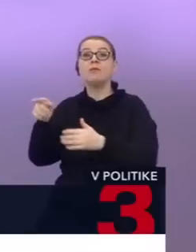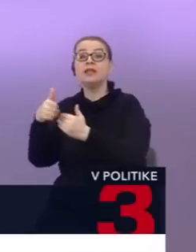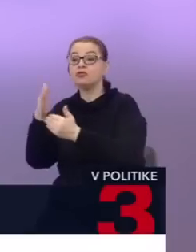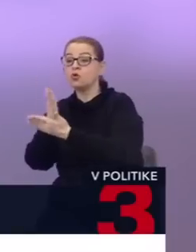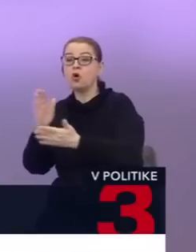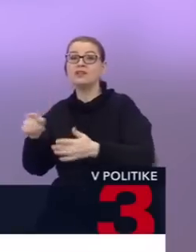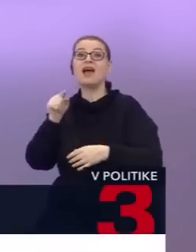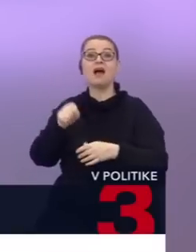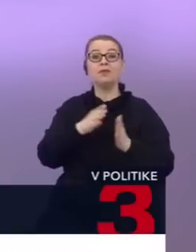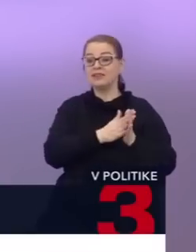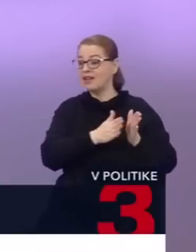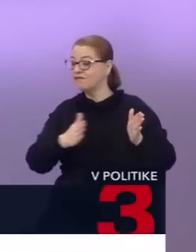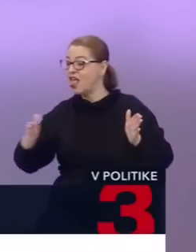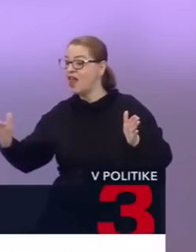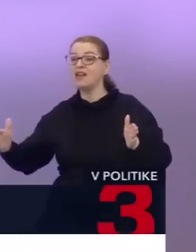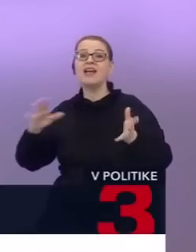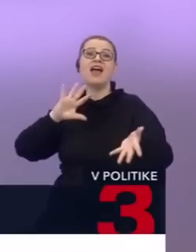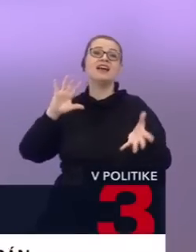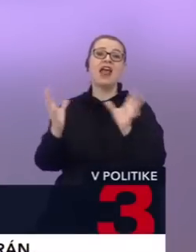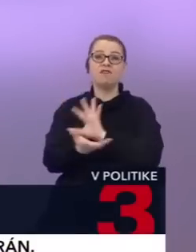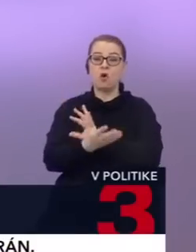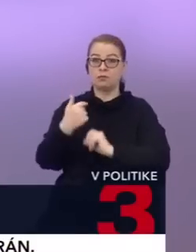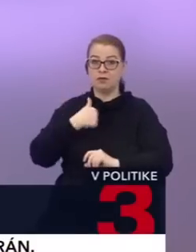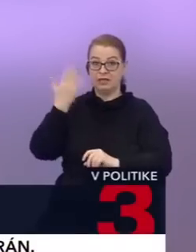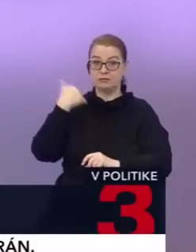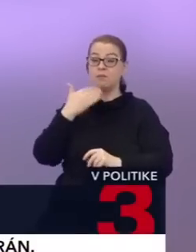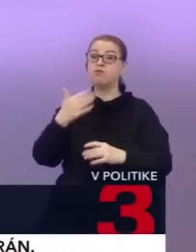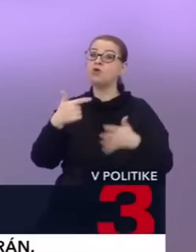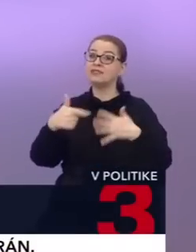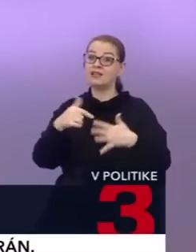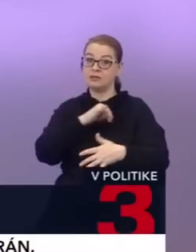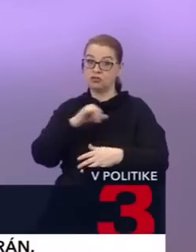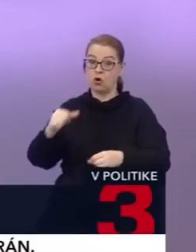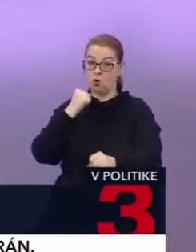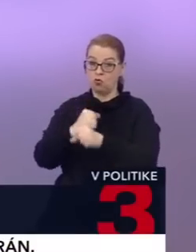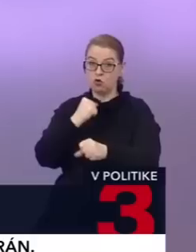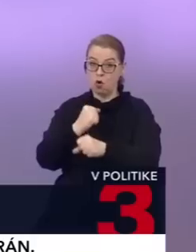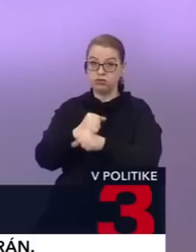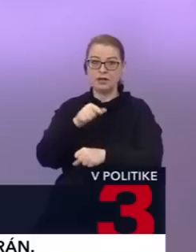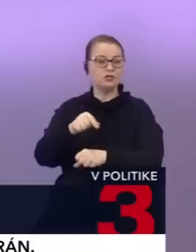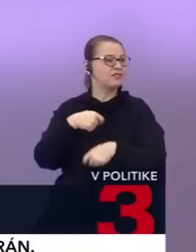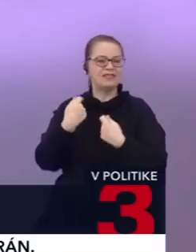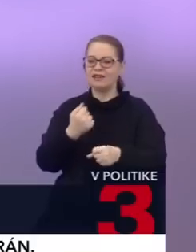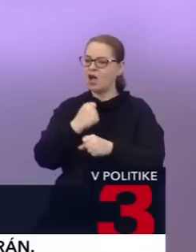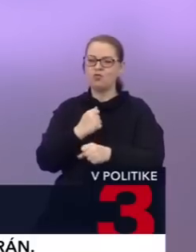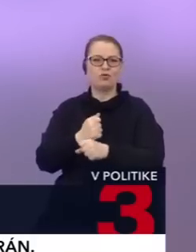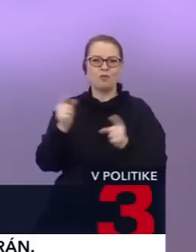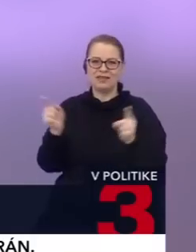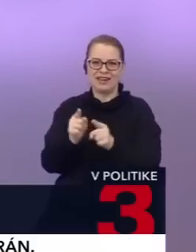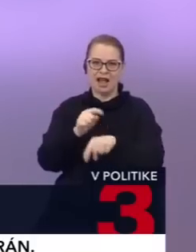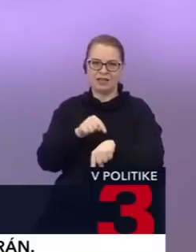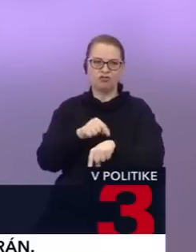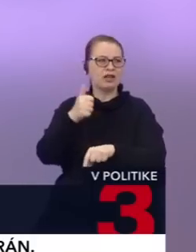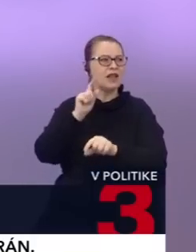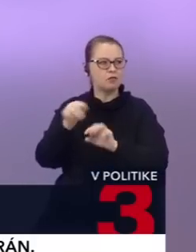lebo to, aby ste také veľké zásadné reformy, aké sme sa my odvážili po 17 rokoch na Slovensku urobiť, tak to neurobíte z večera do rána. Čiže vy ich najprv